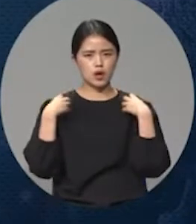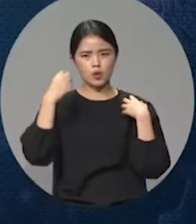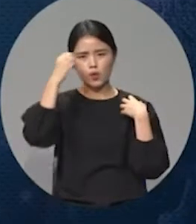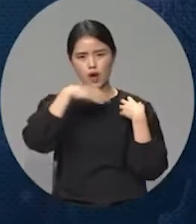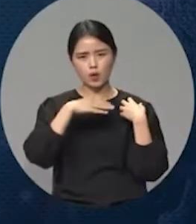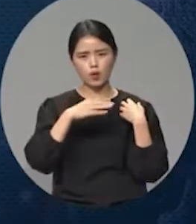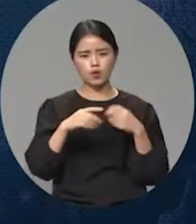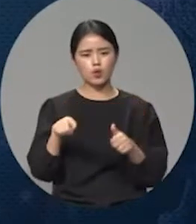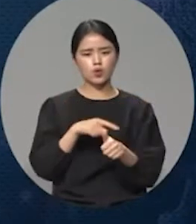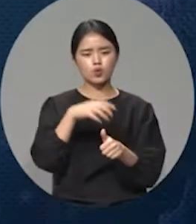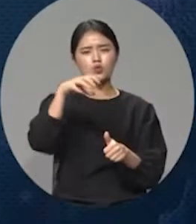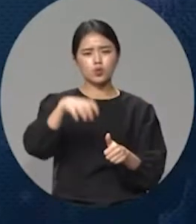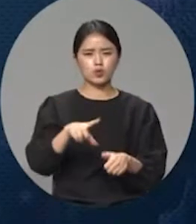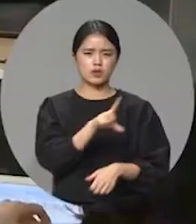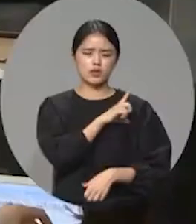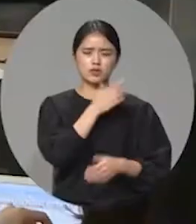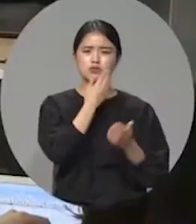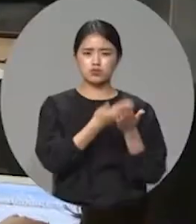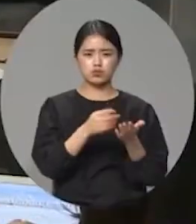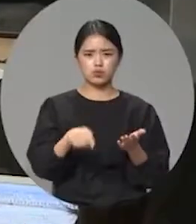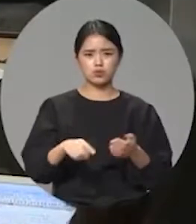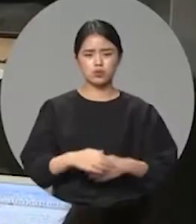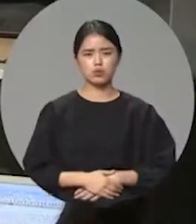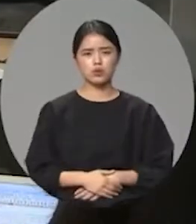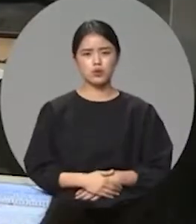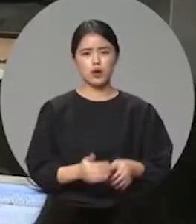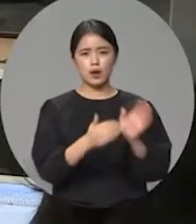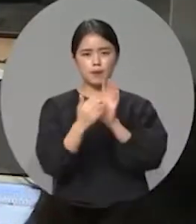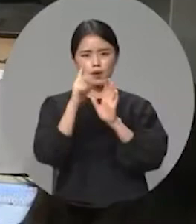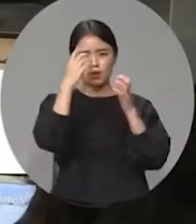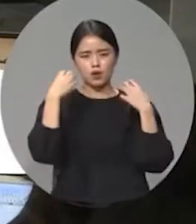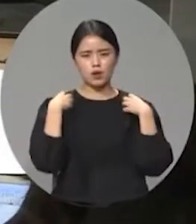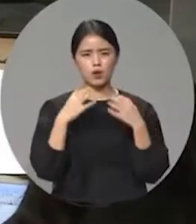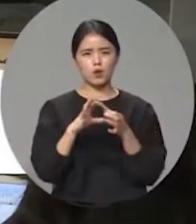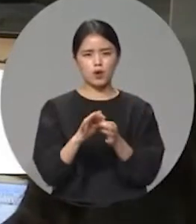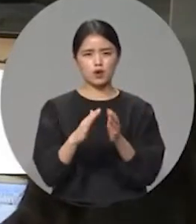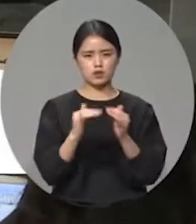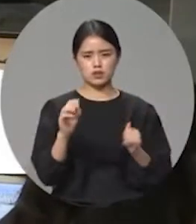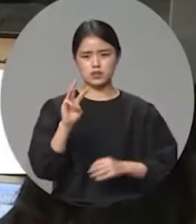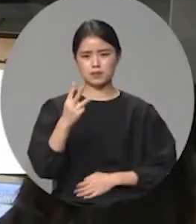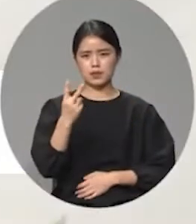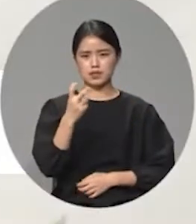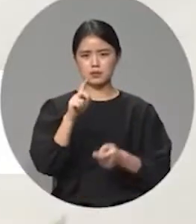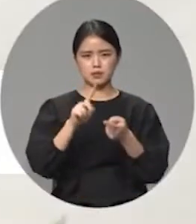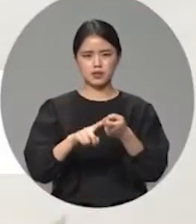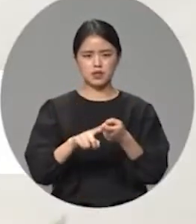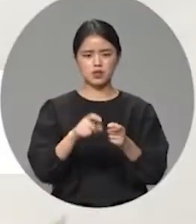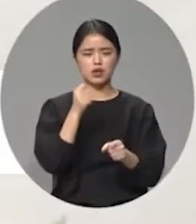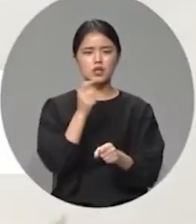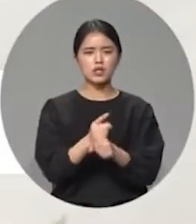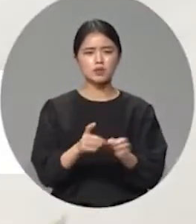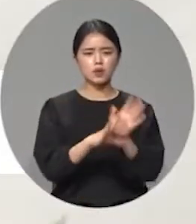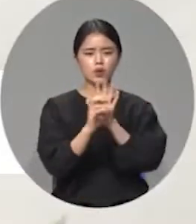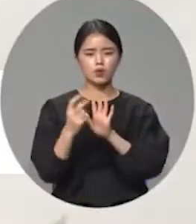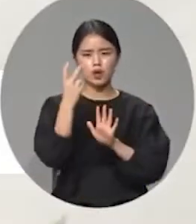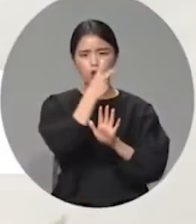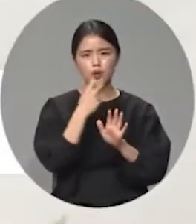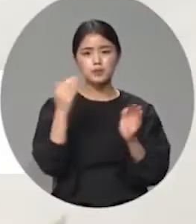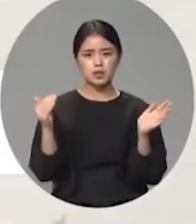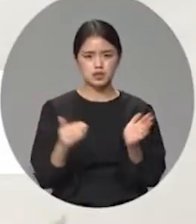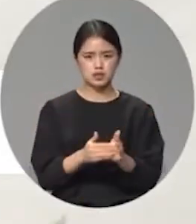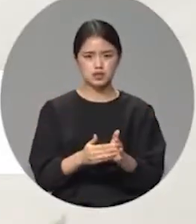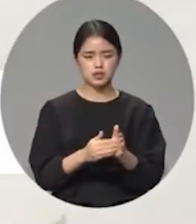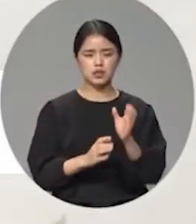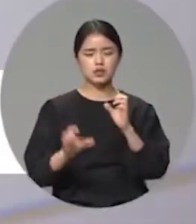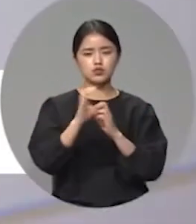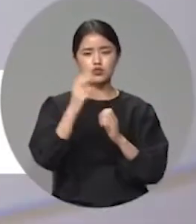학원 등 교육기관이 비상입니다. 방역당국은 관련자 320여 명에 대해서 이미 코로나19 검사를 실시한 데 이어